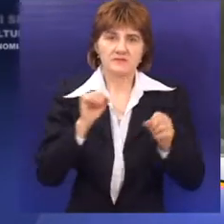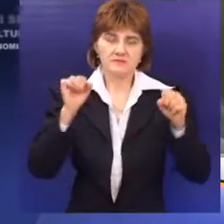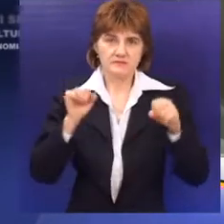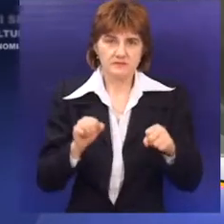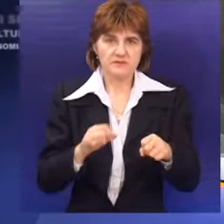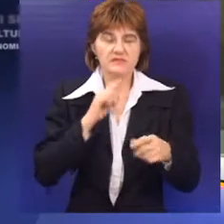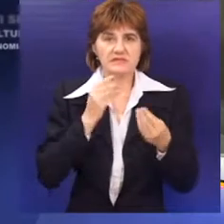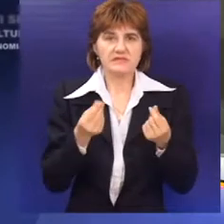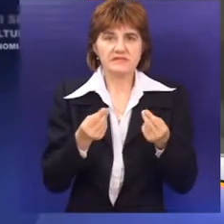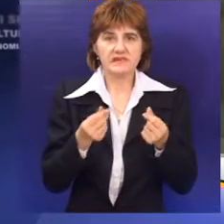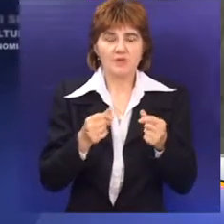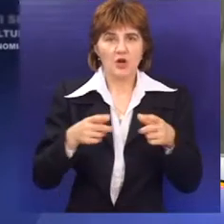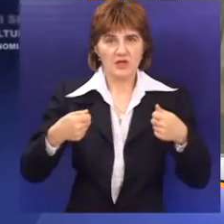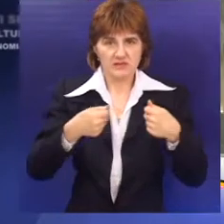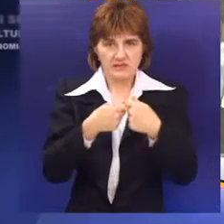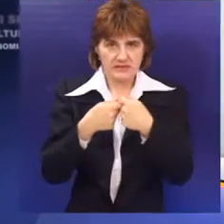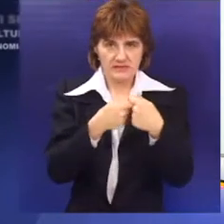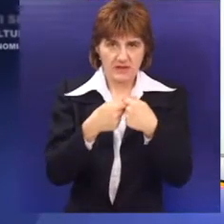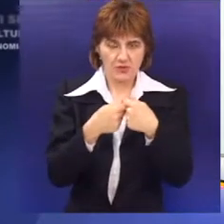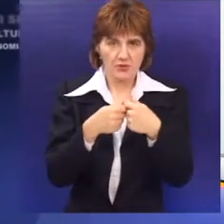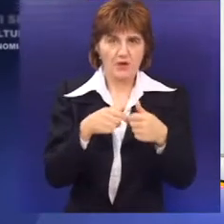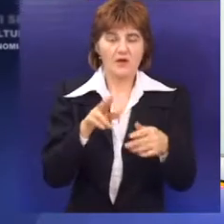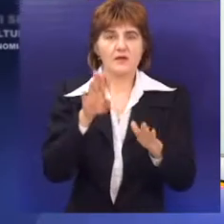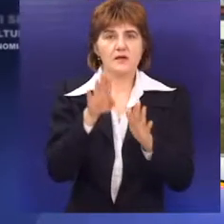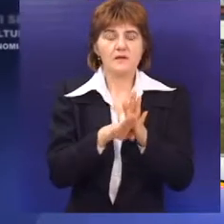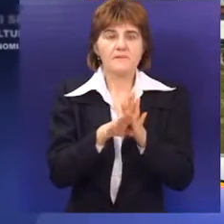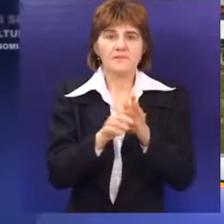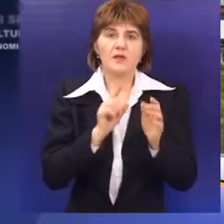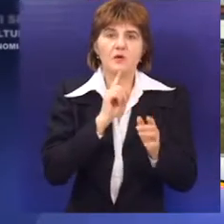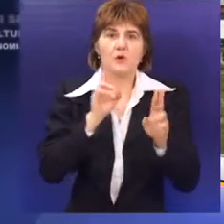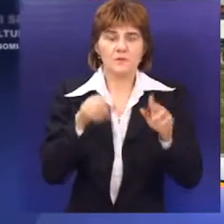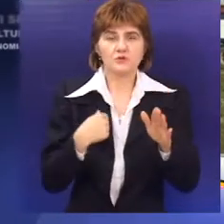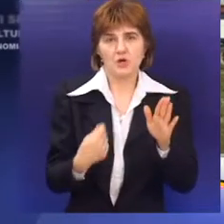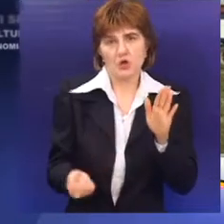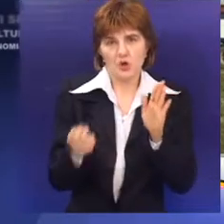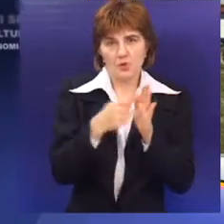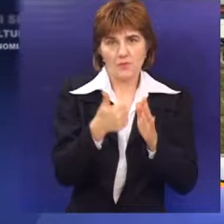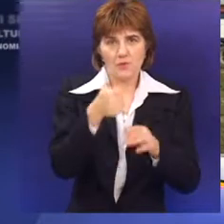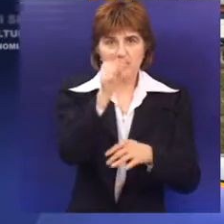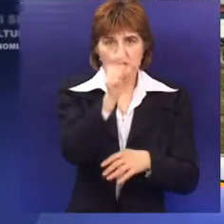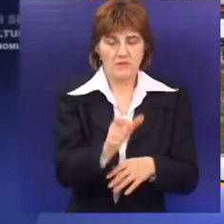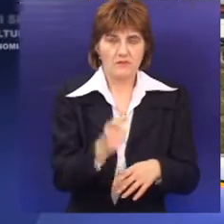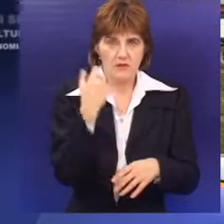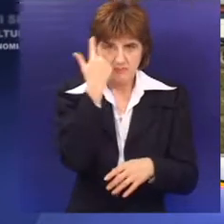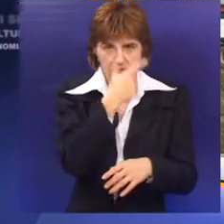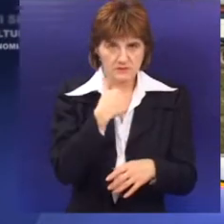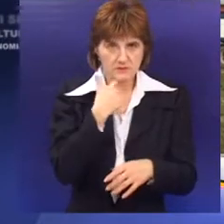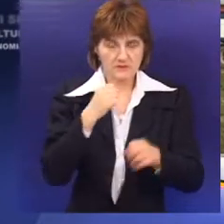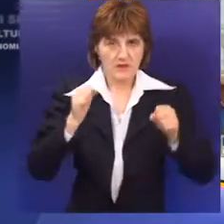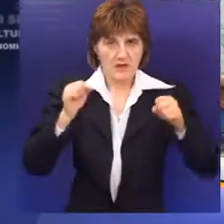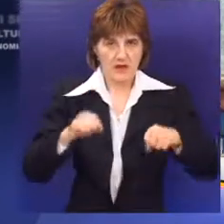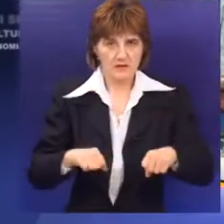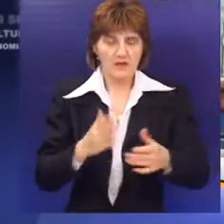gazdinstava i zemljoradničkih zadruga. Minimalna količina merkantilnog kukuruza, koja se kupuje od jednog poljoprivrednog porodičnog